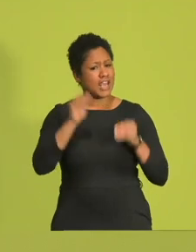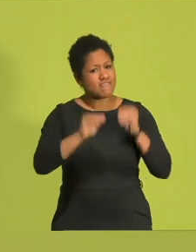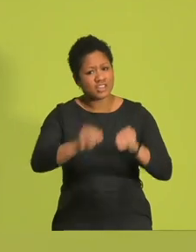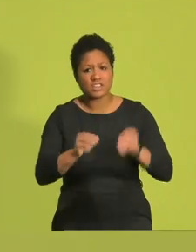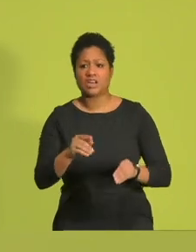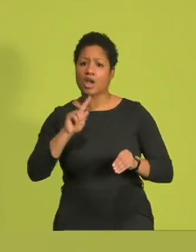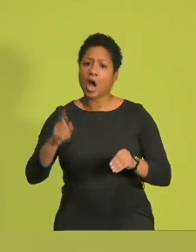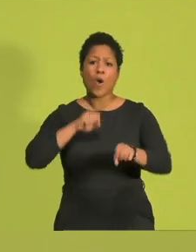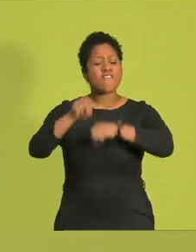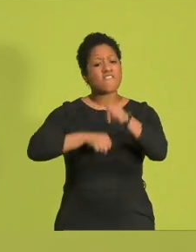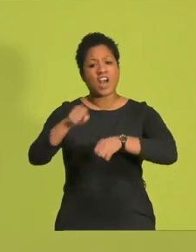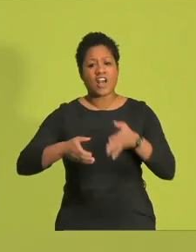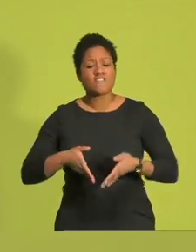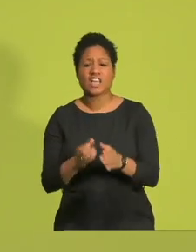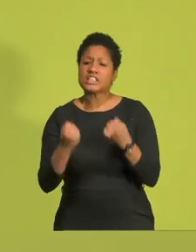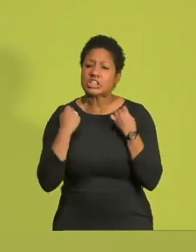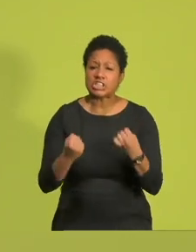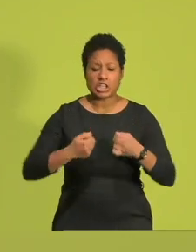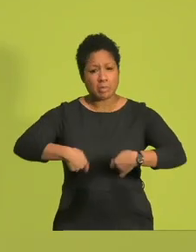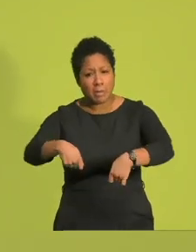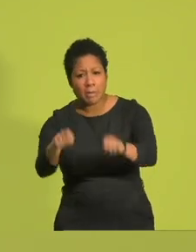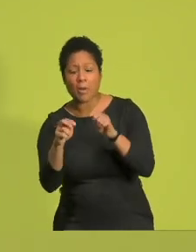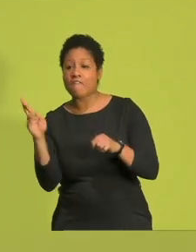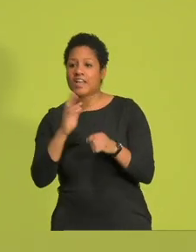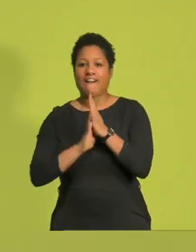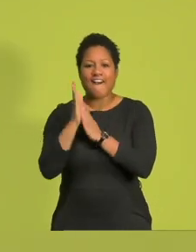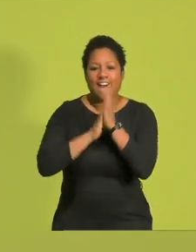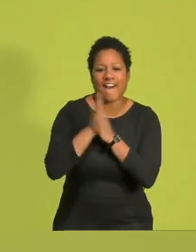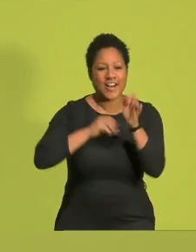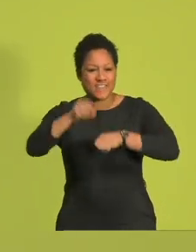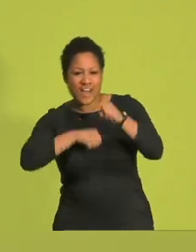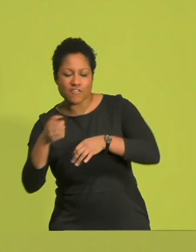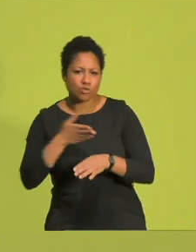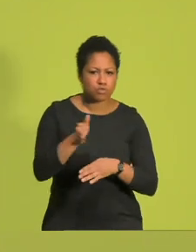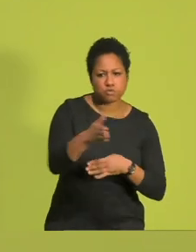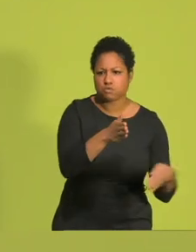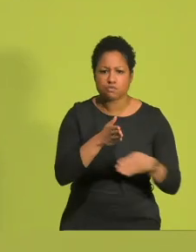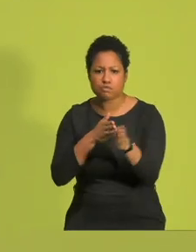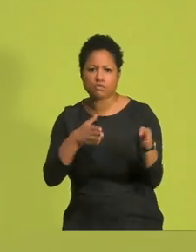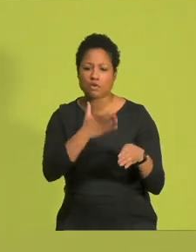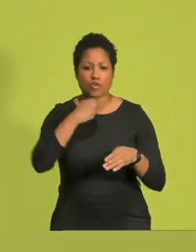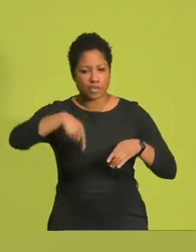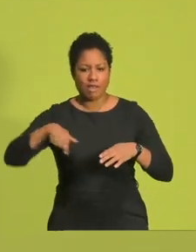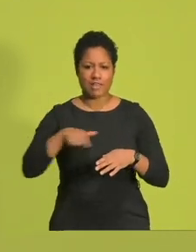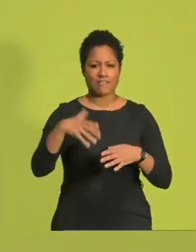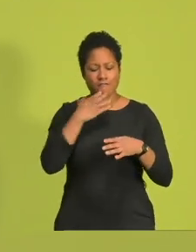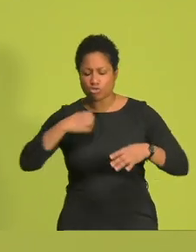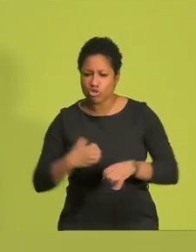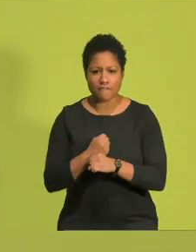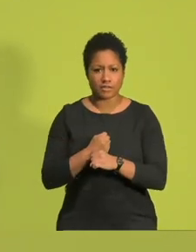und eine Infrastruktur für die vielen begeisterten Radlerinnen und Radler in Nordrhein-Westfalen realisieren. Aber